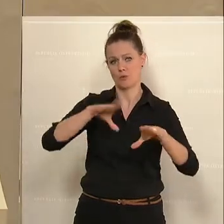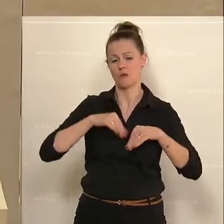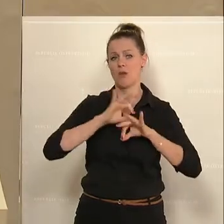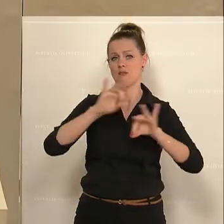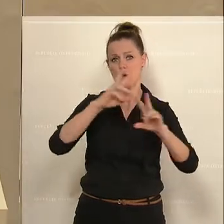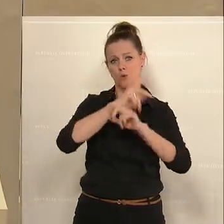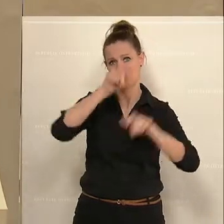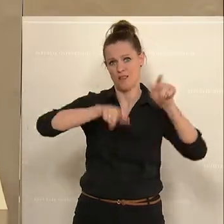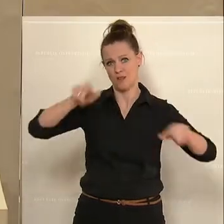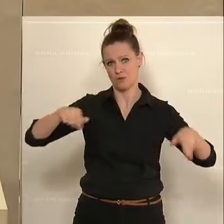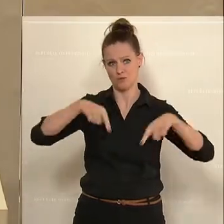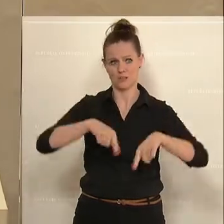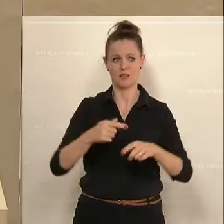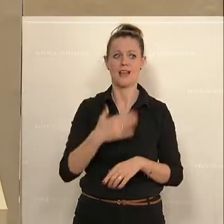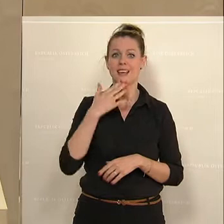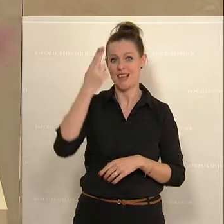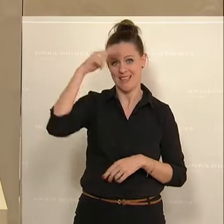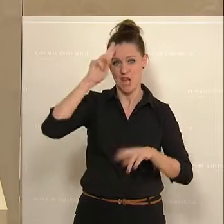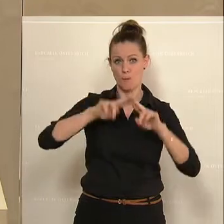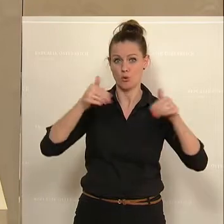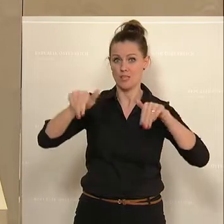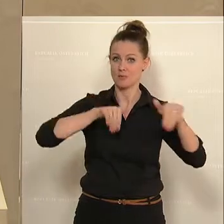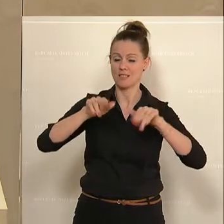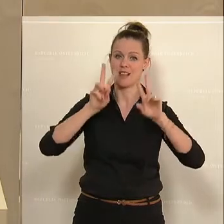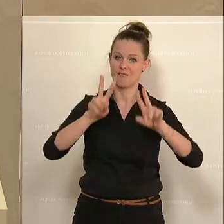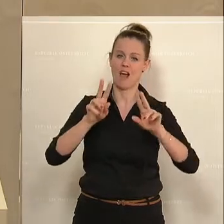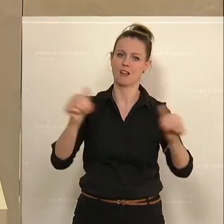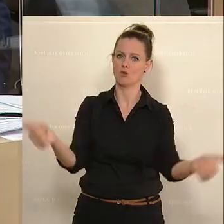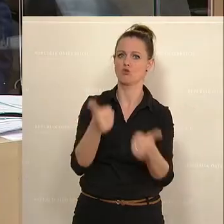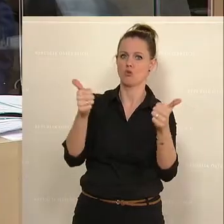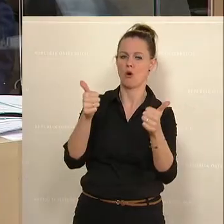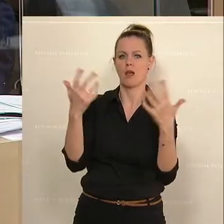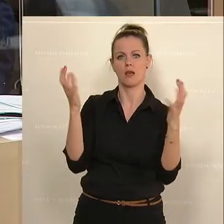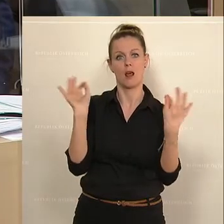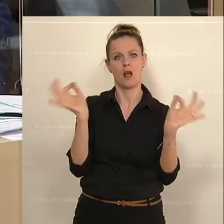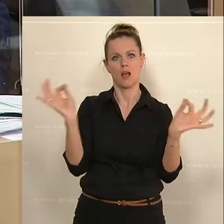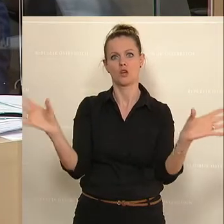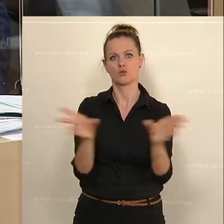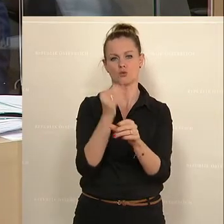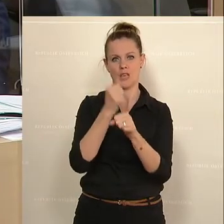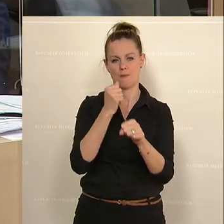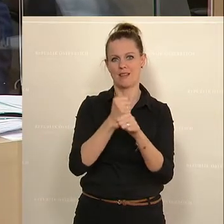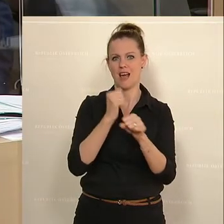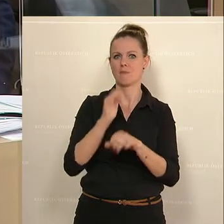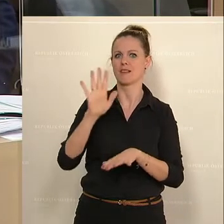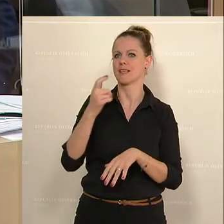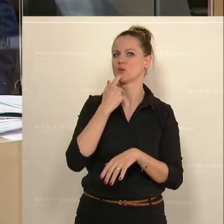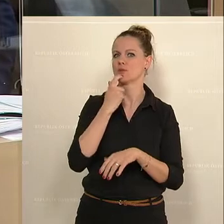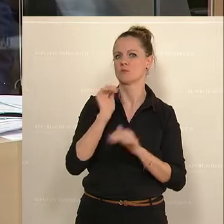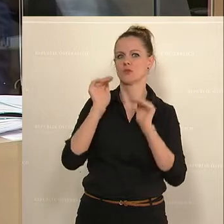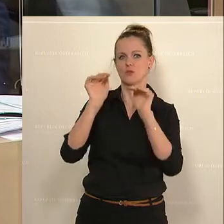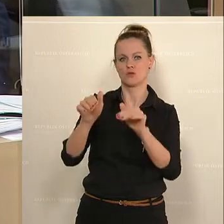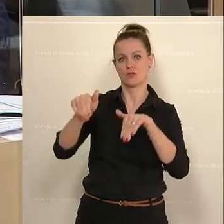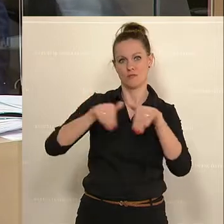und Österreicher. Danke, Herr Bundesminister. Ich freue mich auf tolle, gute Zusammenarbeit mit Ihnen auch in Ihrer Funktion als Konsumentenschutzminister.